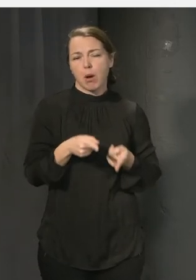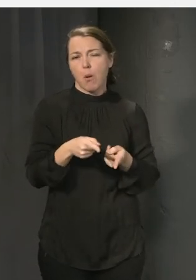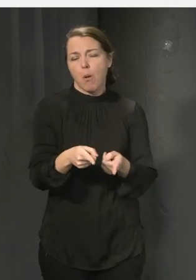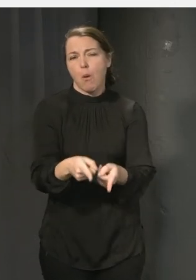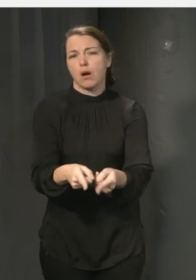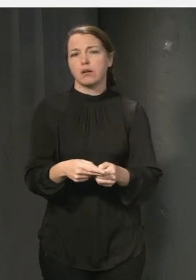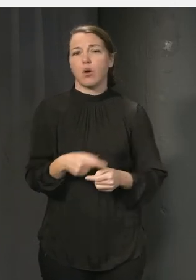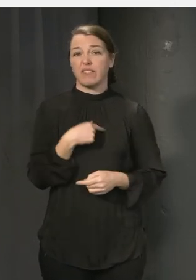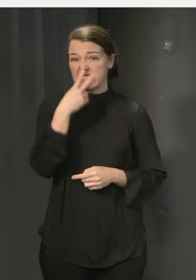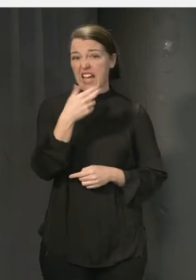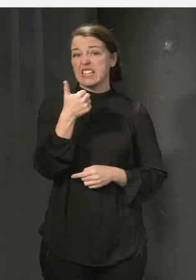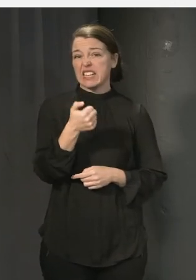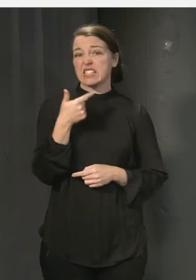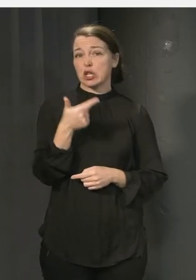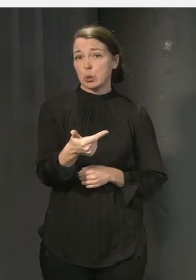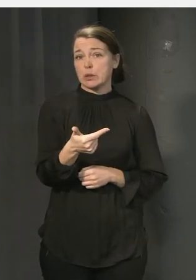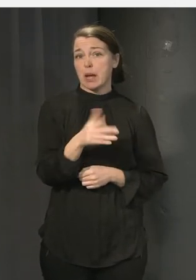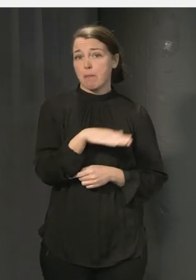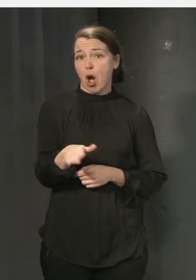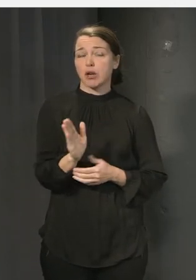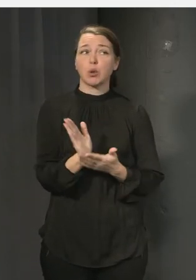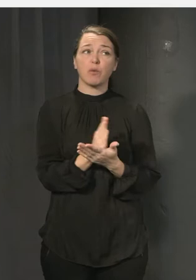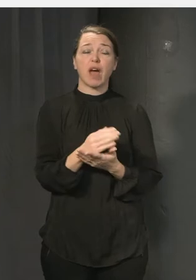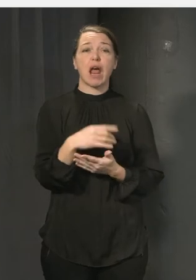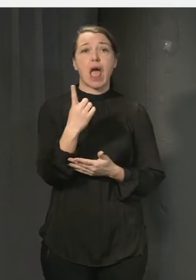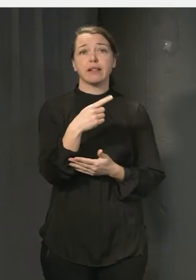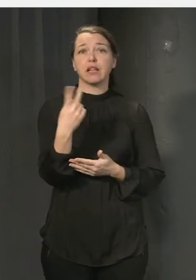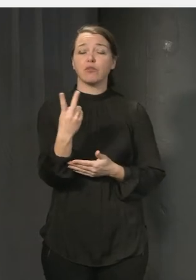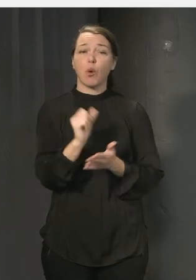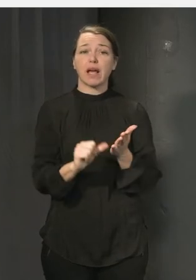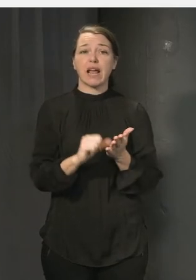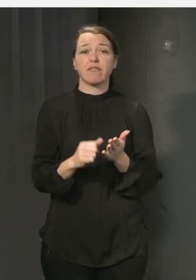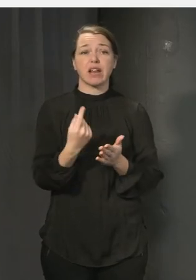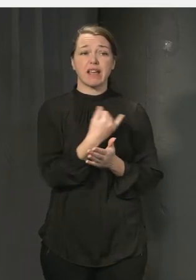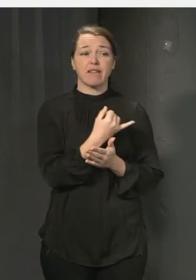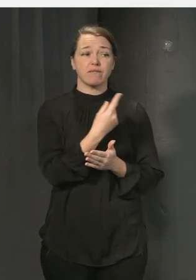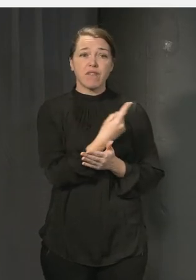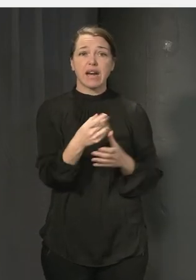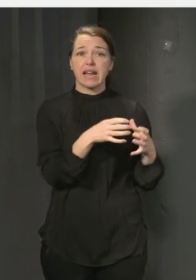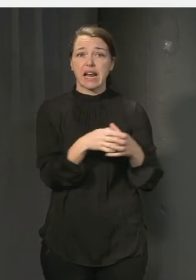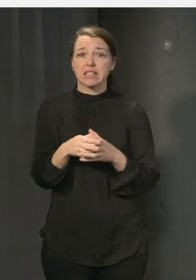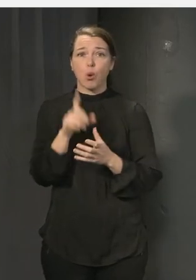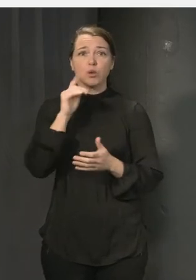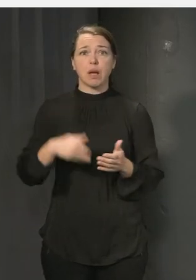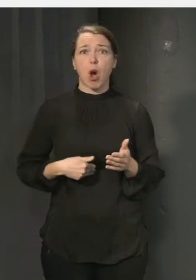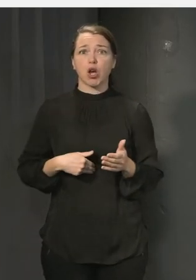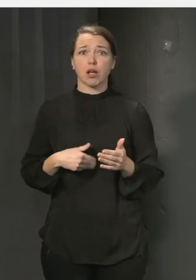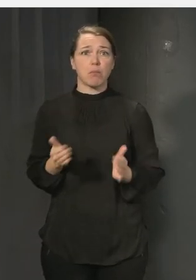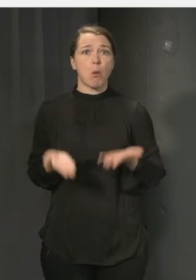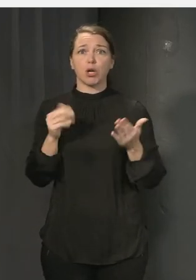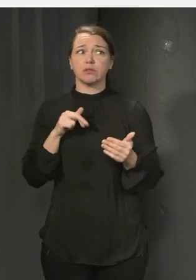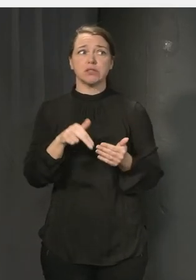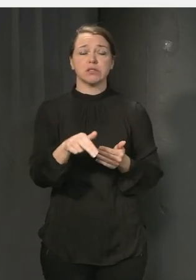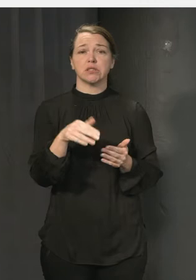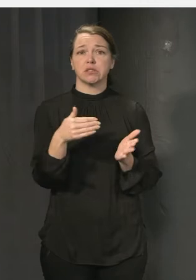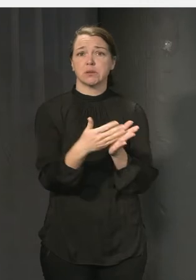barn ungefär, är motsvarar en till två elever i varje klass som går till skolan med en klump i magen, i värsta värsta fall inte